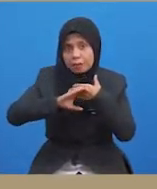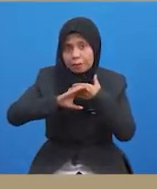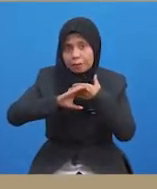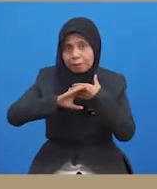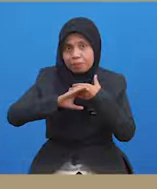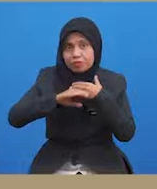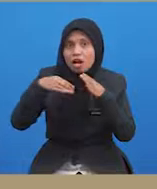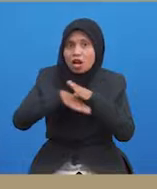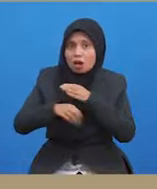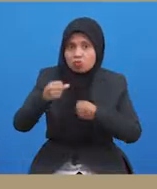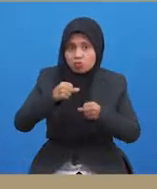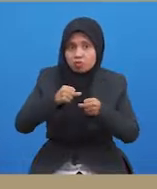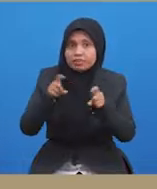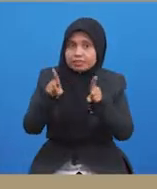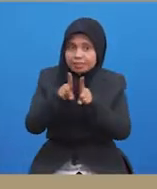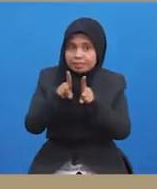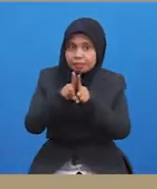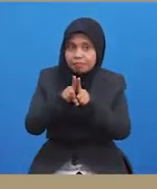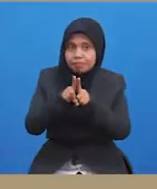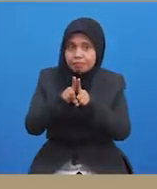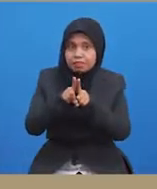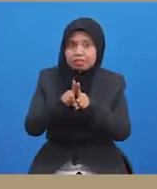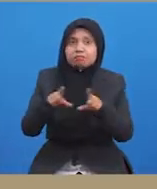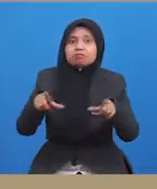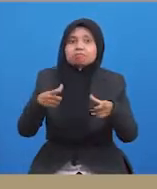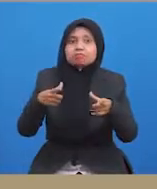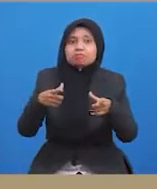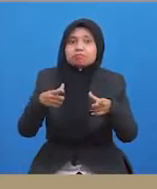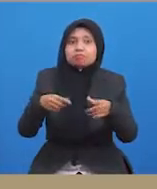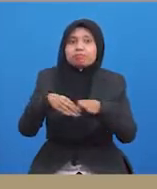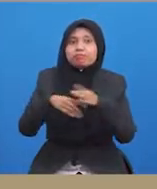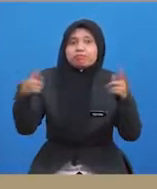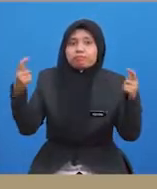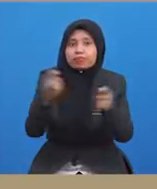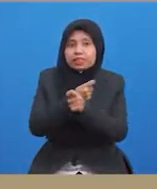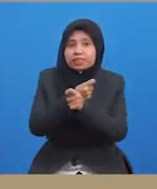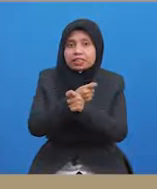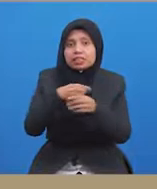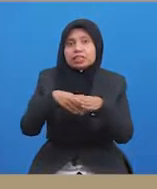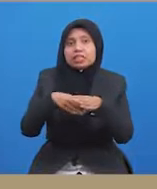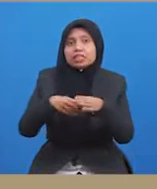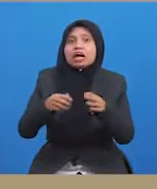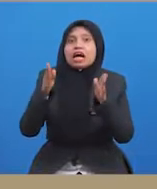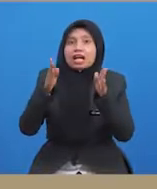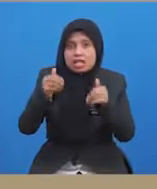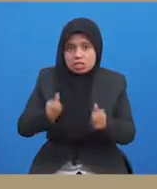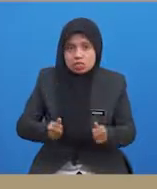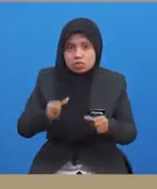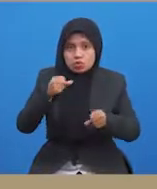berlaku dalam sukan adalah sama ada dilakukan ketika pertandingan oleh atlet, jurulatih,